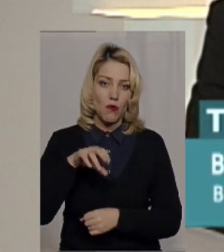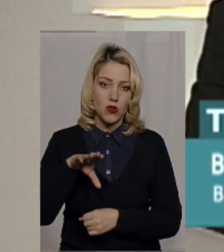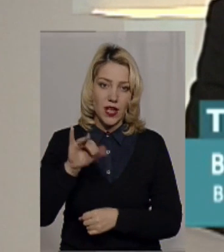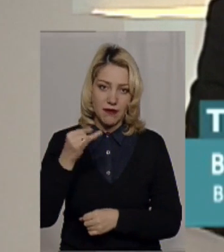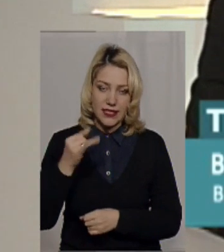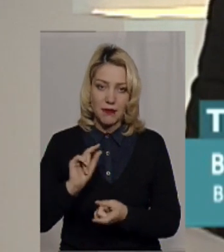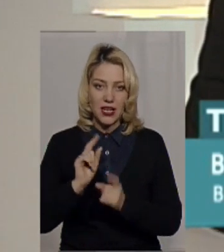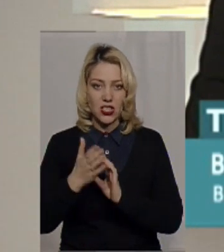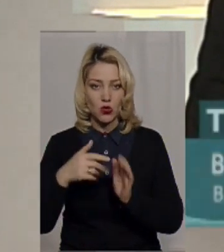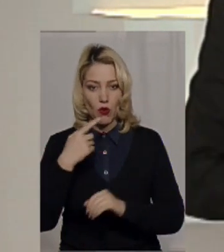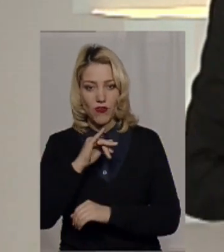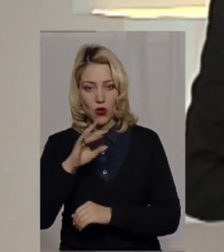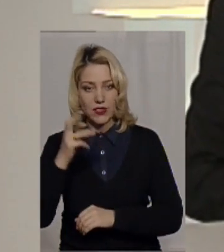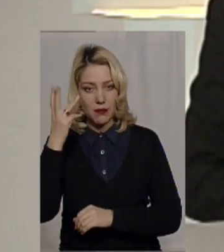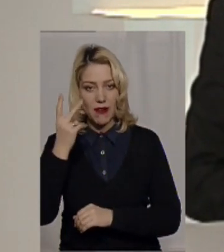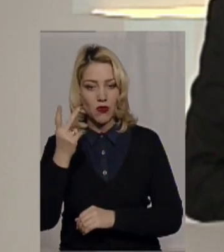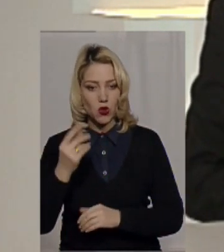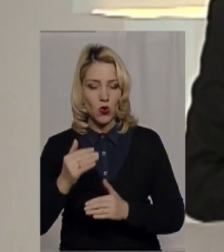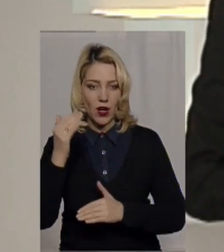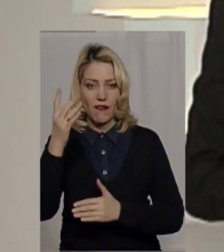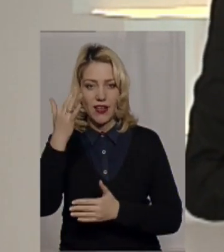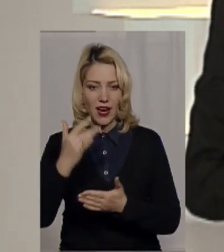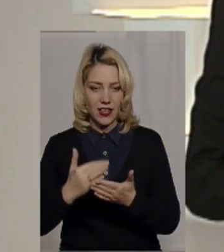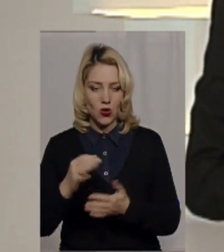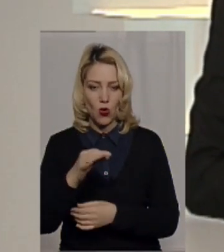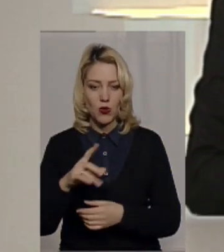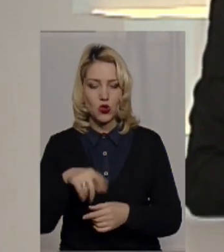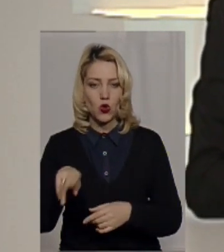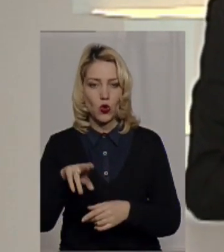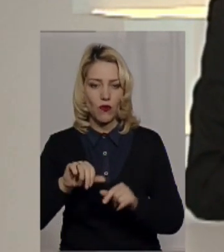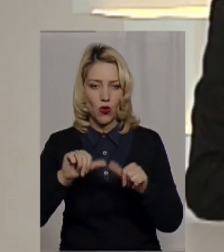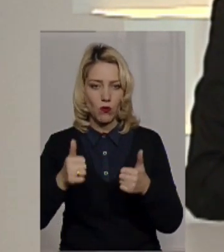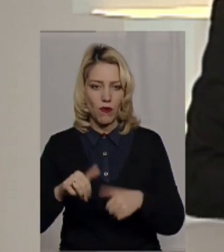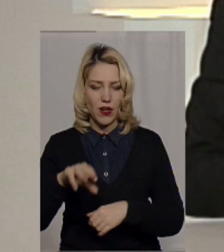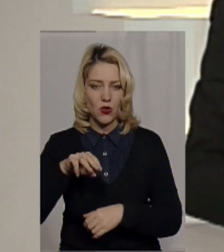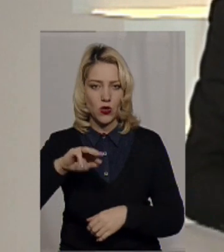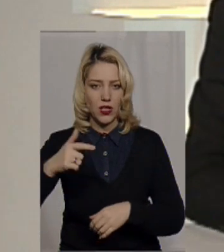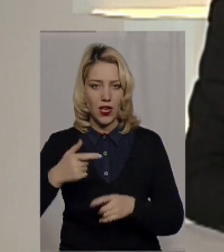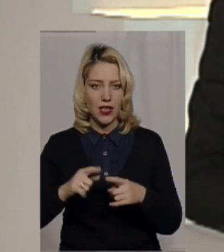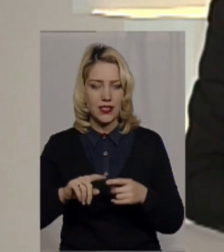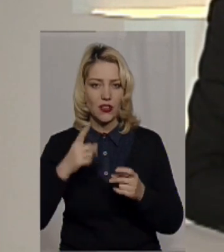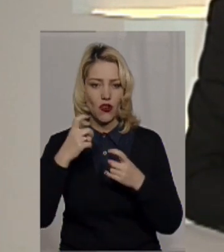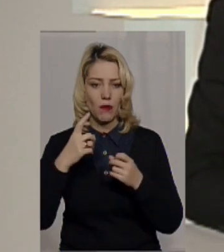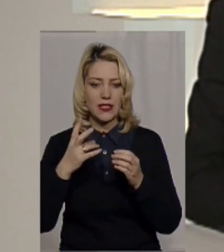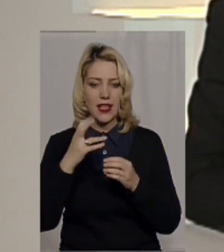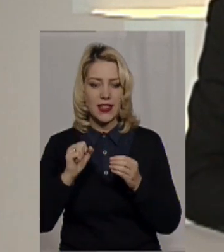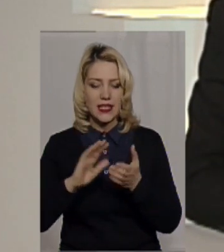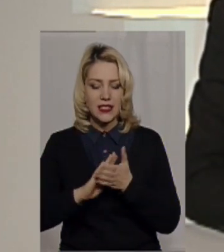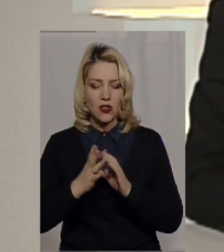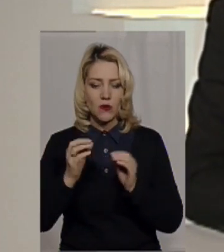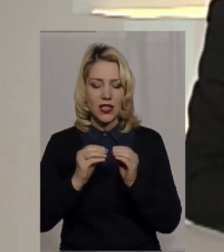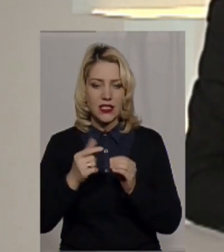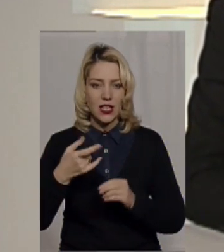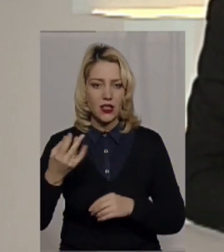Фіновська. Хмельниччина друга в рейтингу областей щодо формування ОТГ. Ця інформація станом на 10 грудня була оприлюдненою